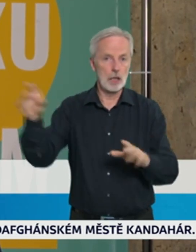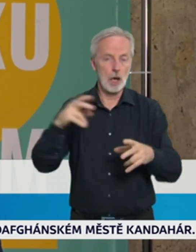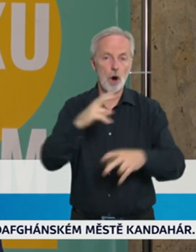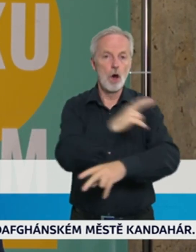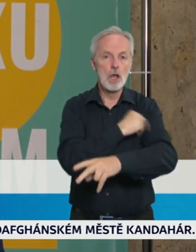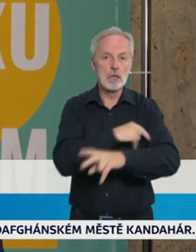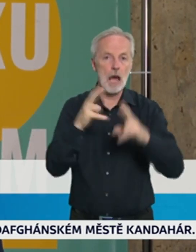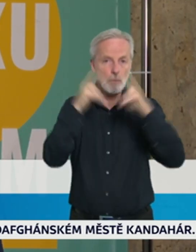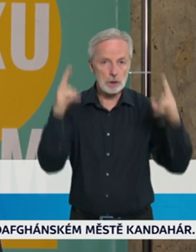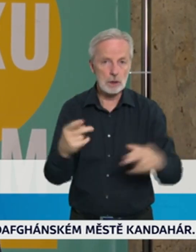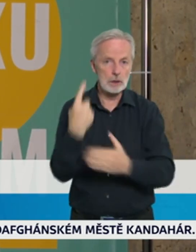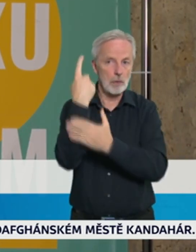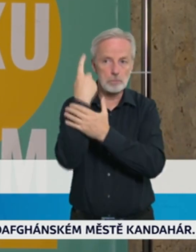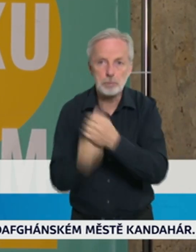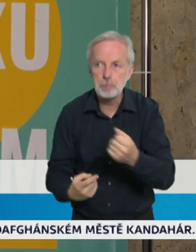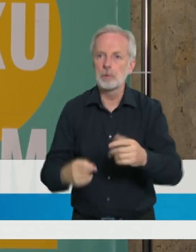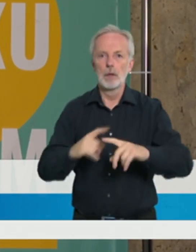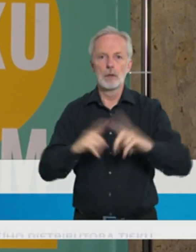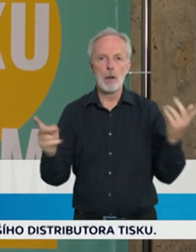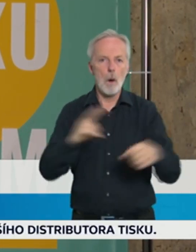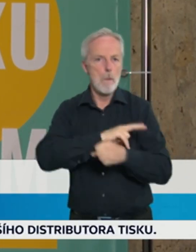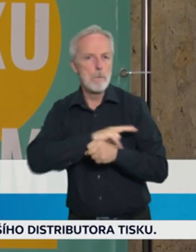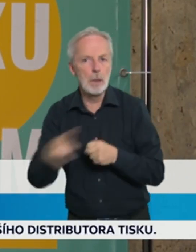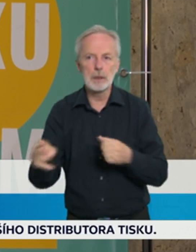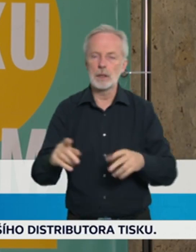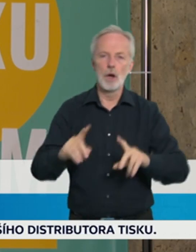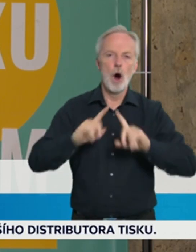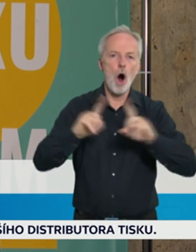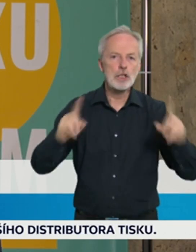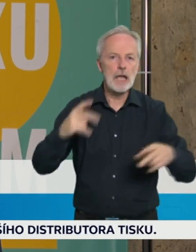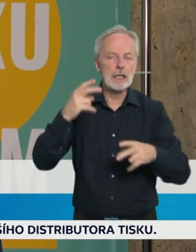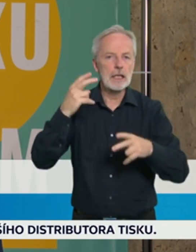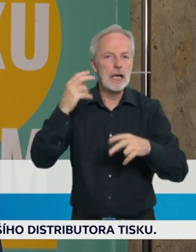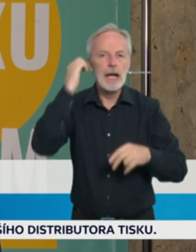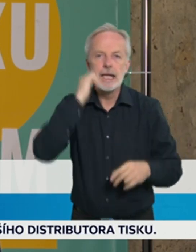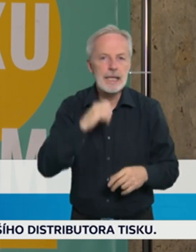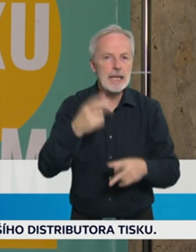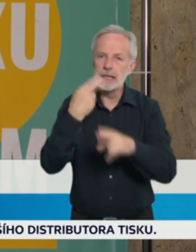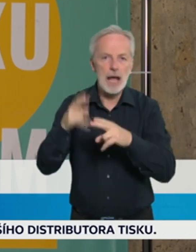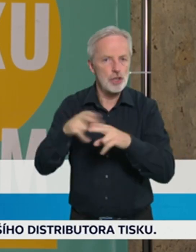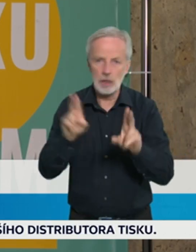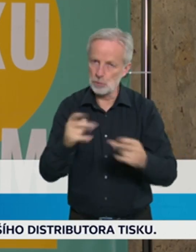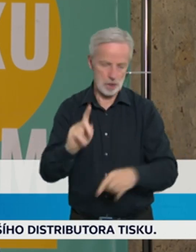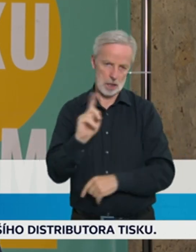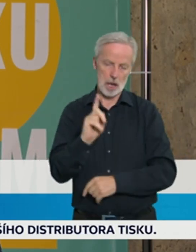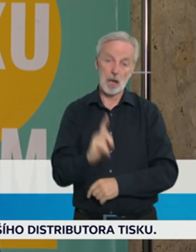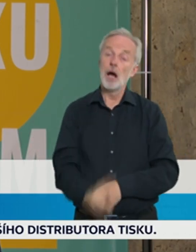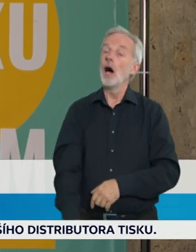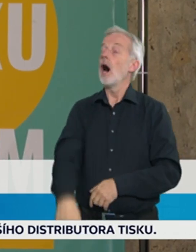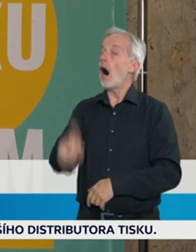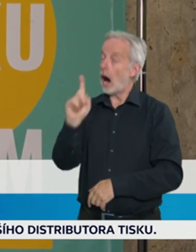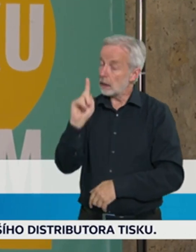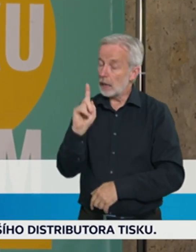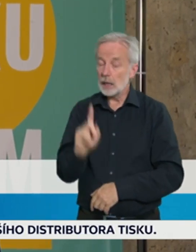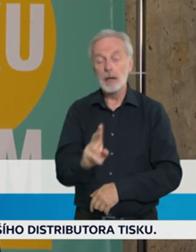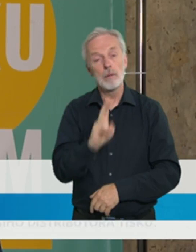skátka měla vliv na omezování péče. Ale na druhou stranu ten trend je skátka roztoucí a lidé si musí